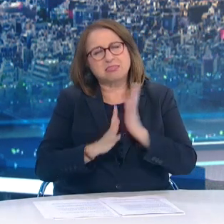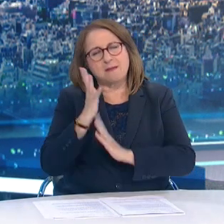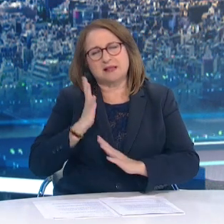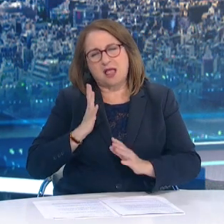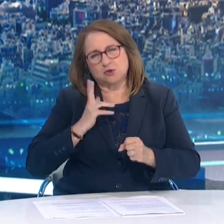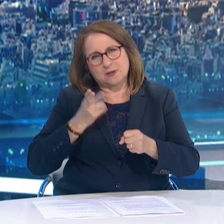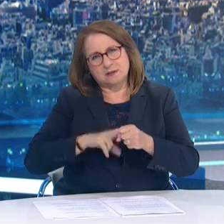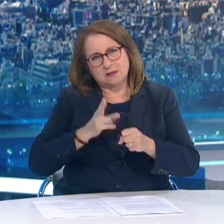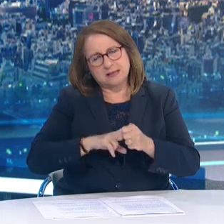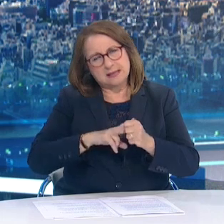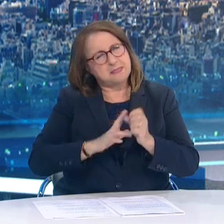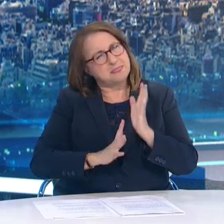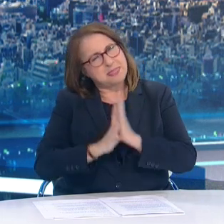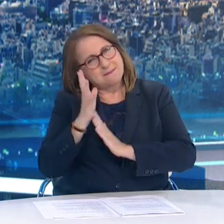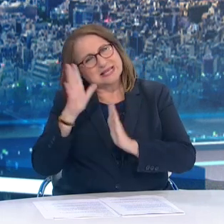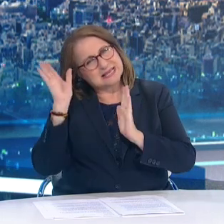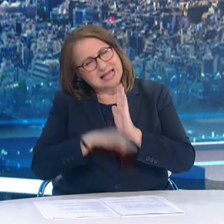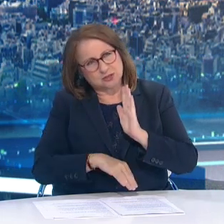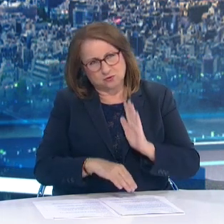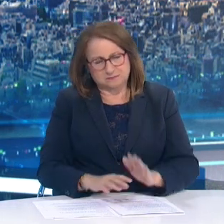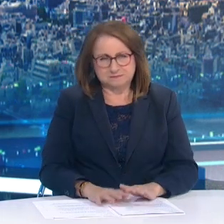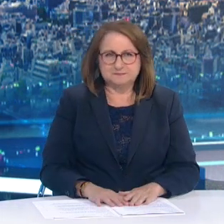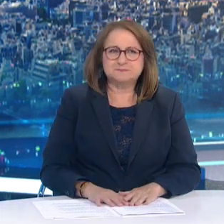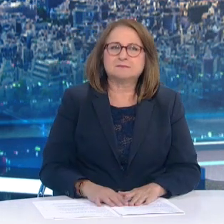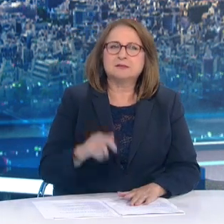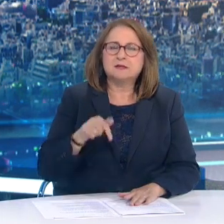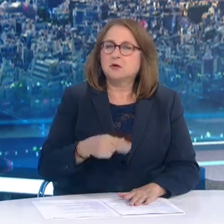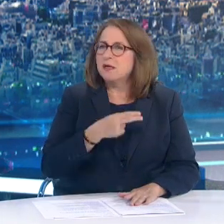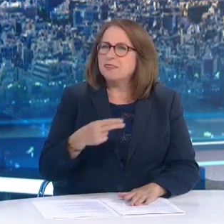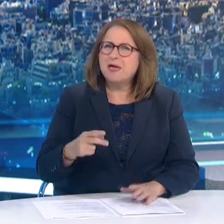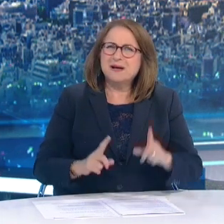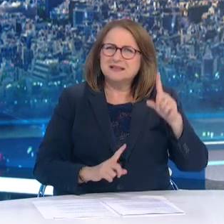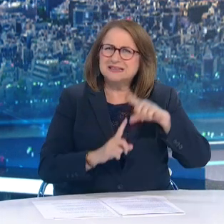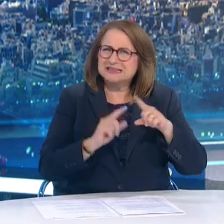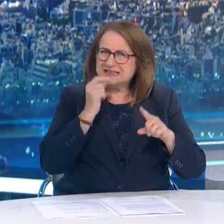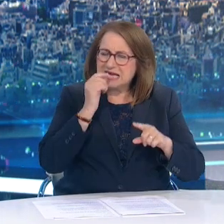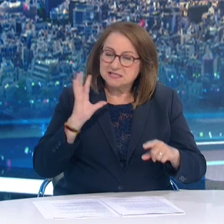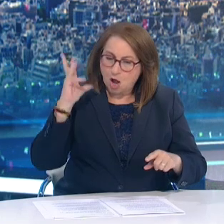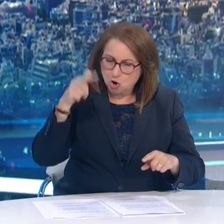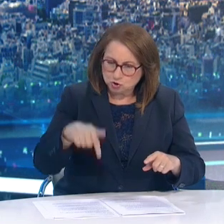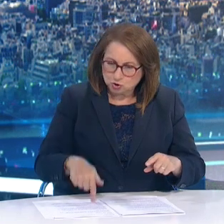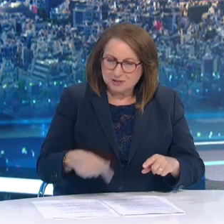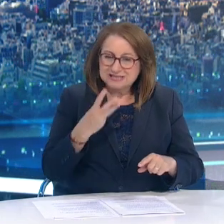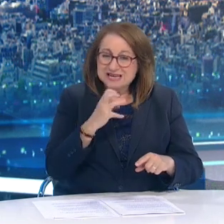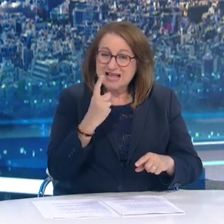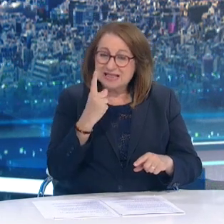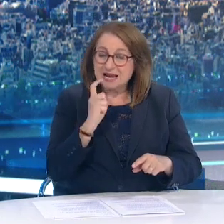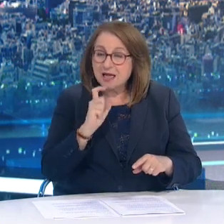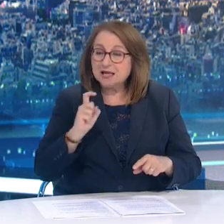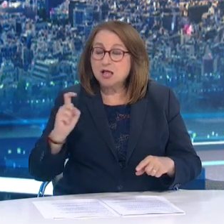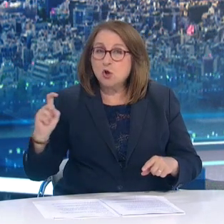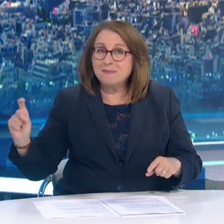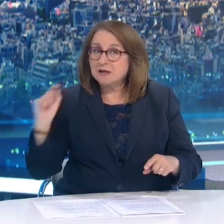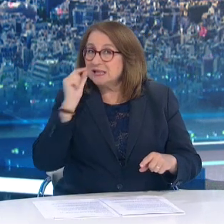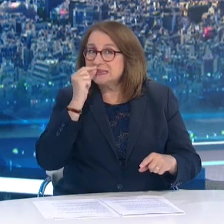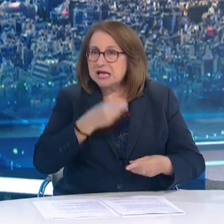δημόσιας υγείας για προσυμπτοματικό έλεγχο με τα αντιγωνικά self-test μέχρι σήμερα έχουν διατεθεί περίπου 31 εκατομμύρια συσκευές σε περίπου 4